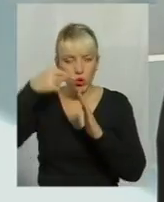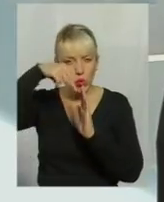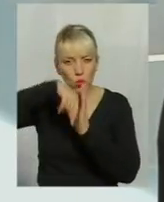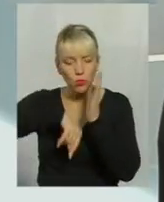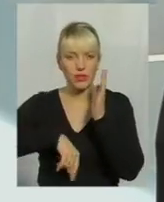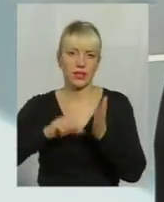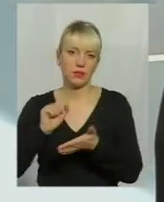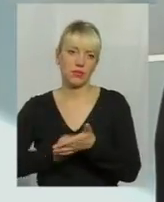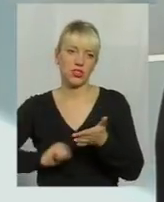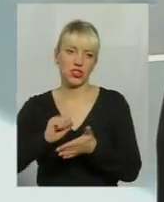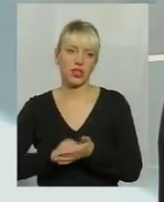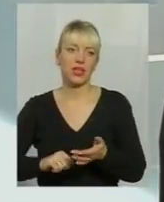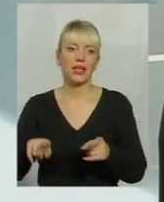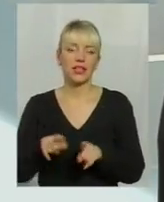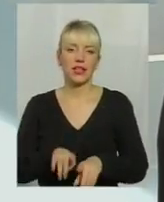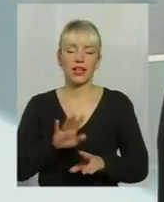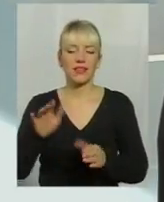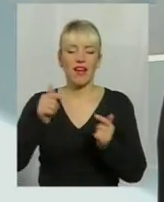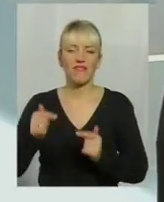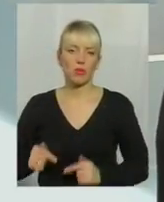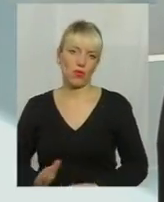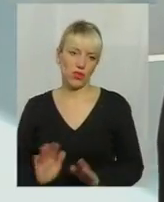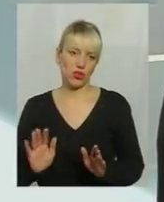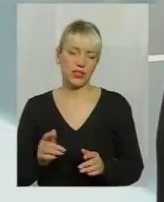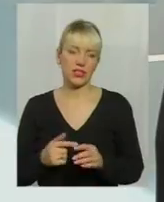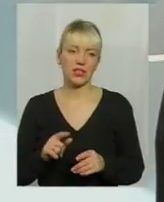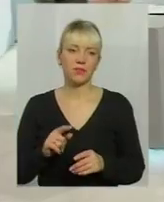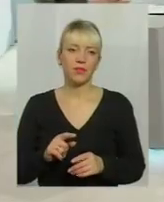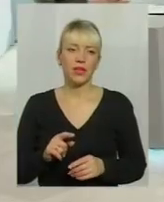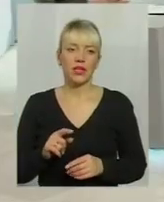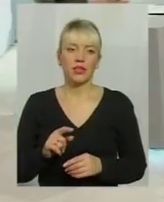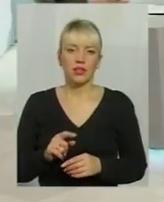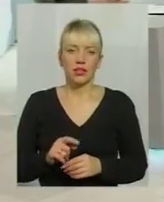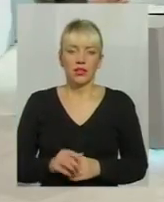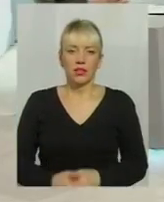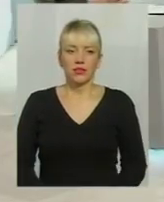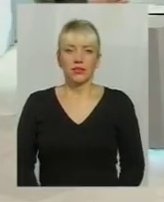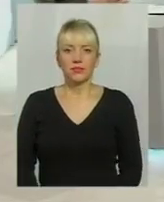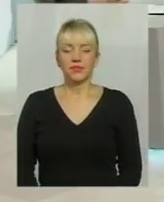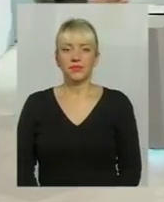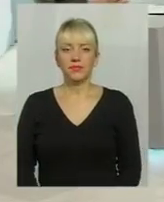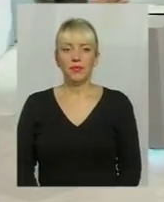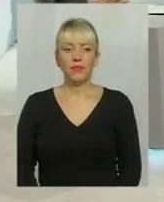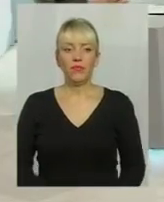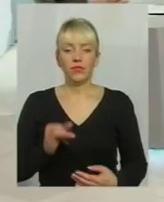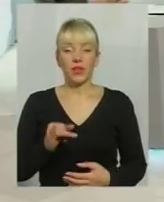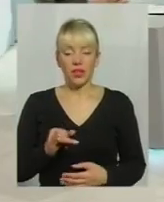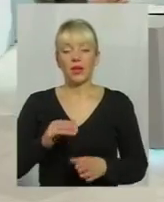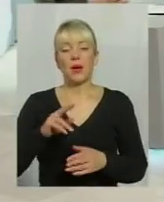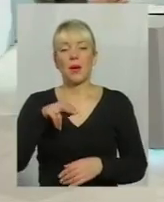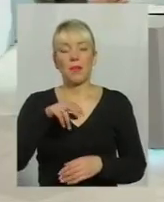невідповідностей, напевно, або незадоволень в житті. І, відповідно, вже